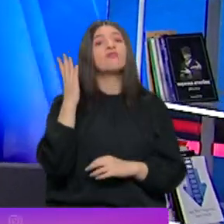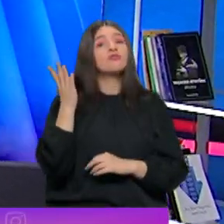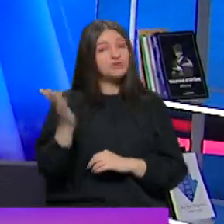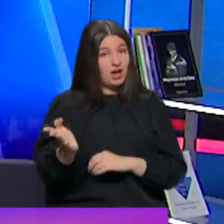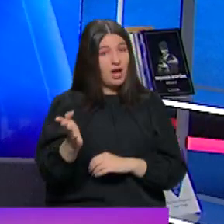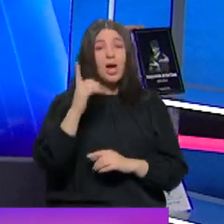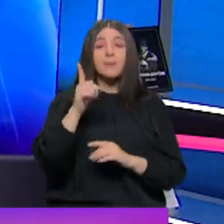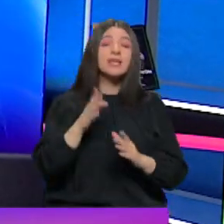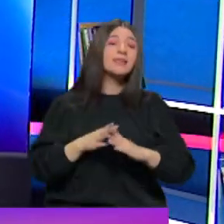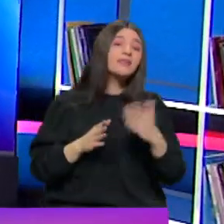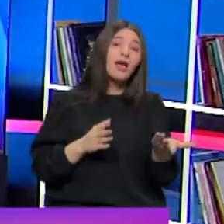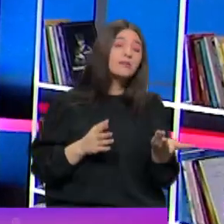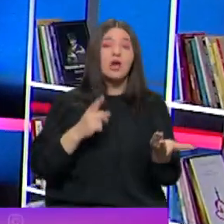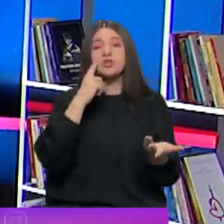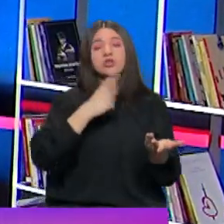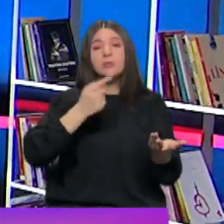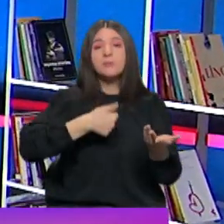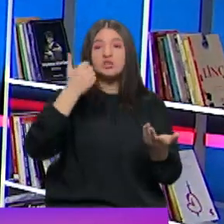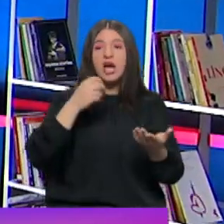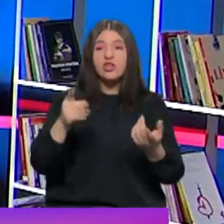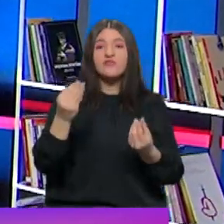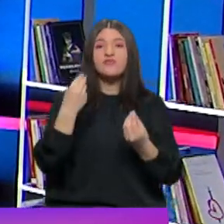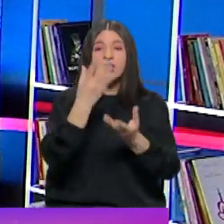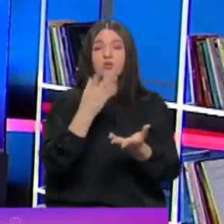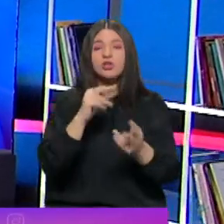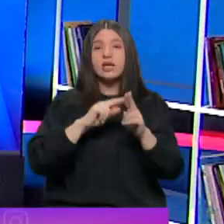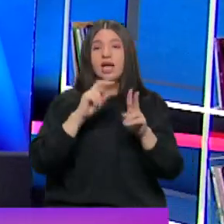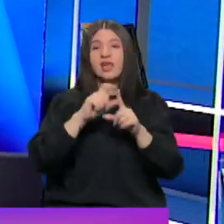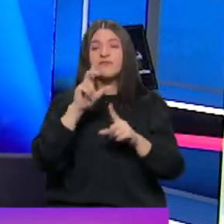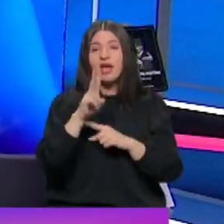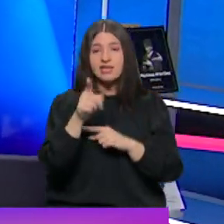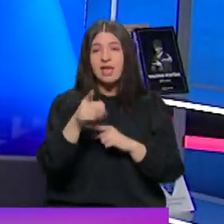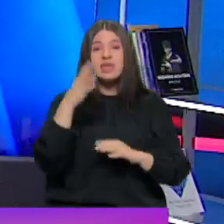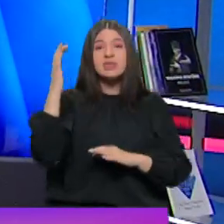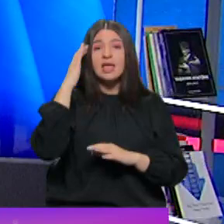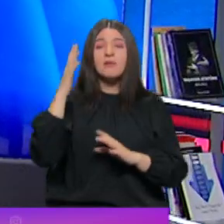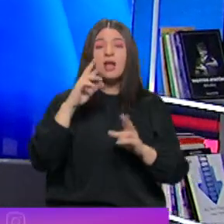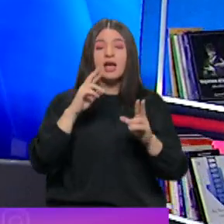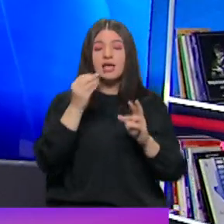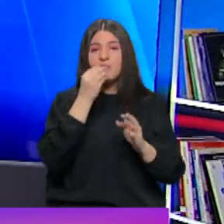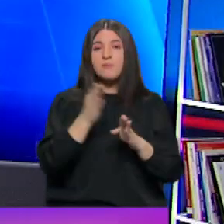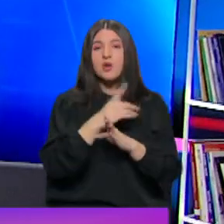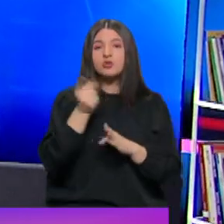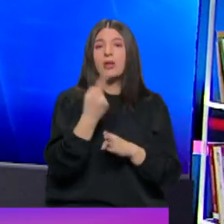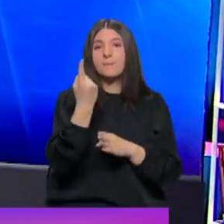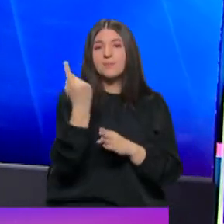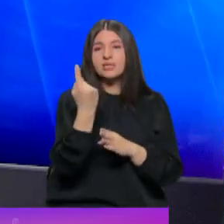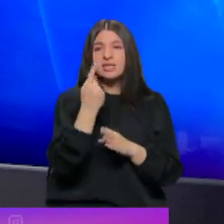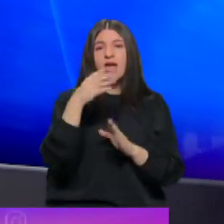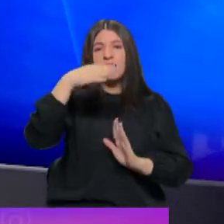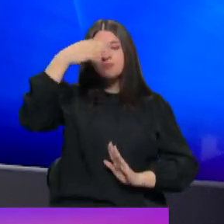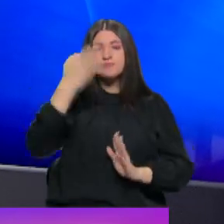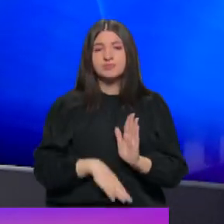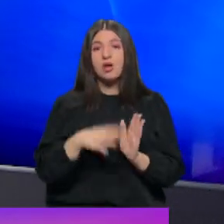bir diğeri Cumhurbaşkanı Erdoğan'ın vermiş olduğu KDV'de temel gıda ürünlerindeki %1'e kadar olan